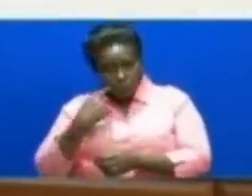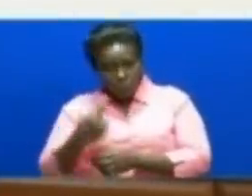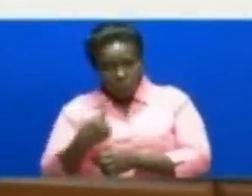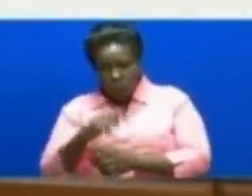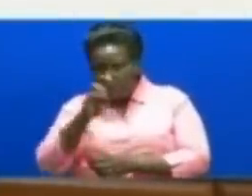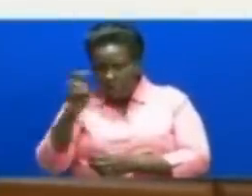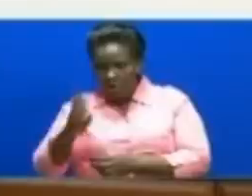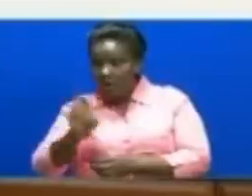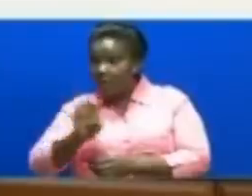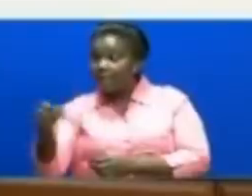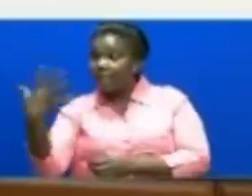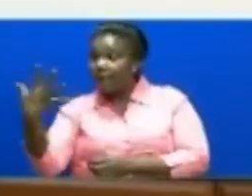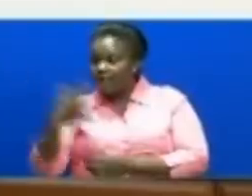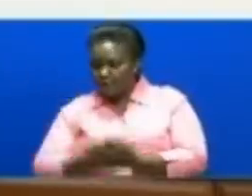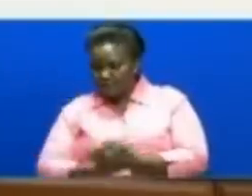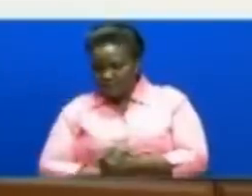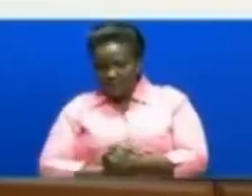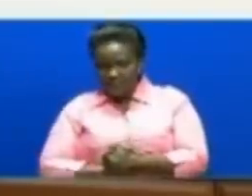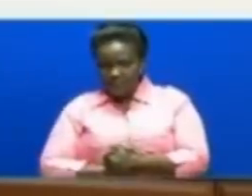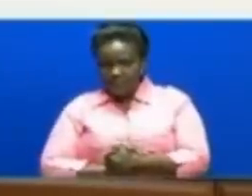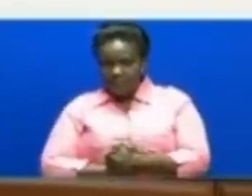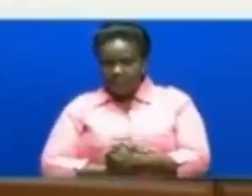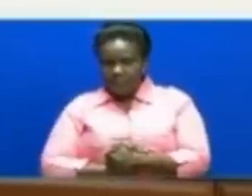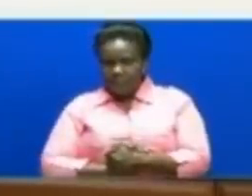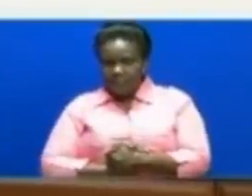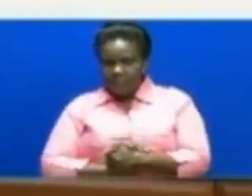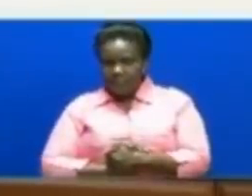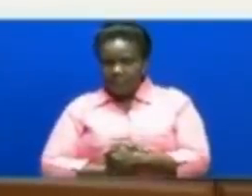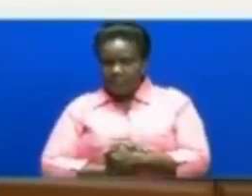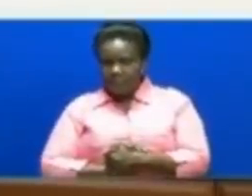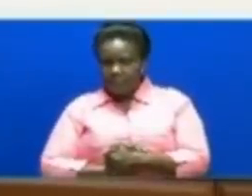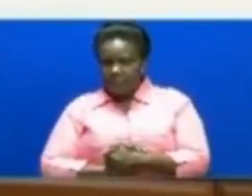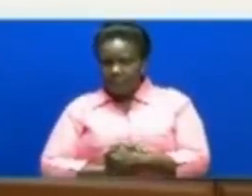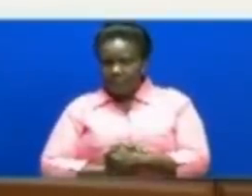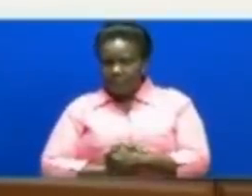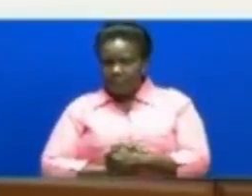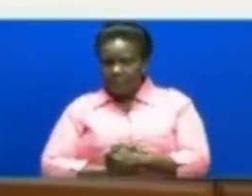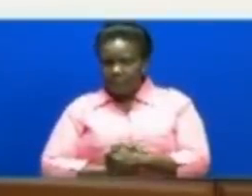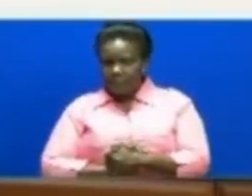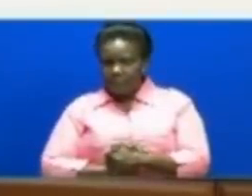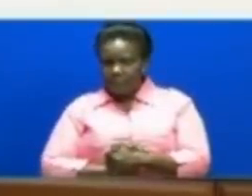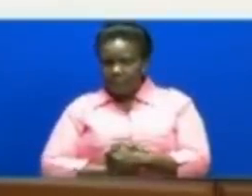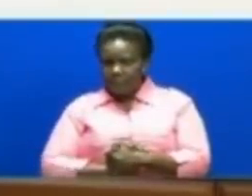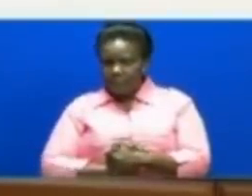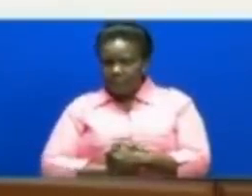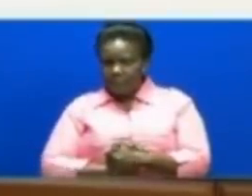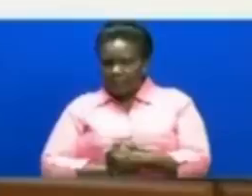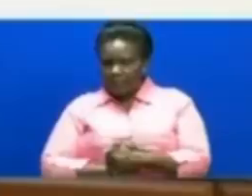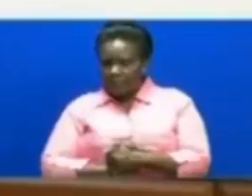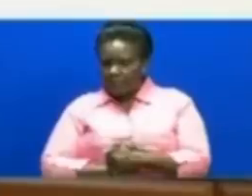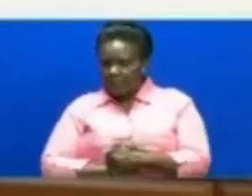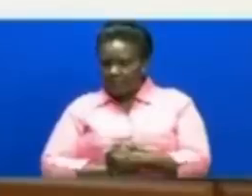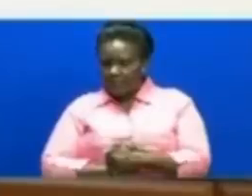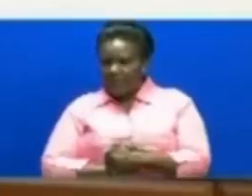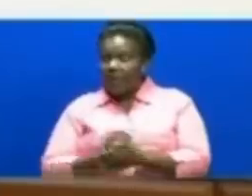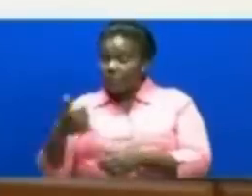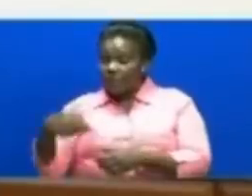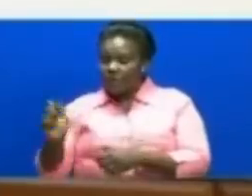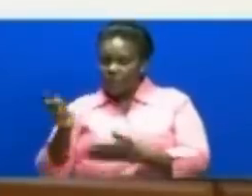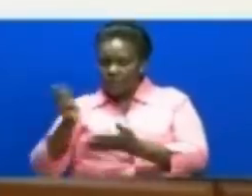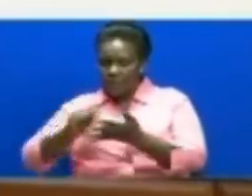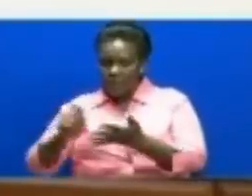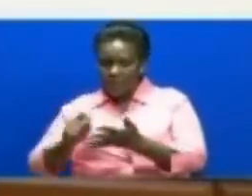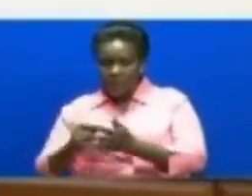Hei hizo dollar za kimarekani laftano Hei na mara bada ya hapo Waka wameandika kama ambavi utaona Kuna